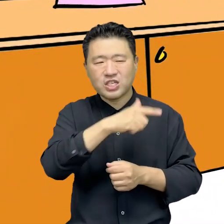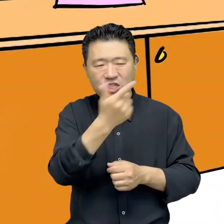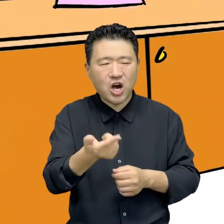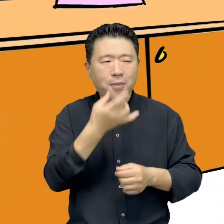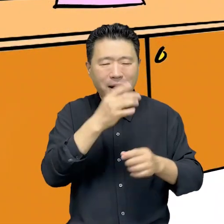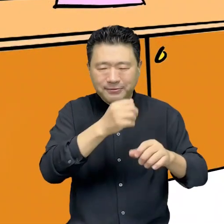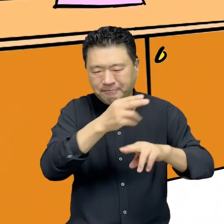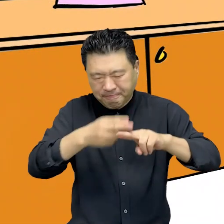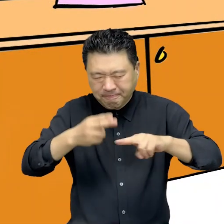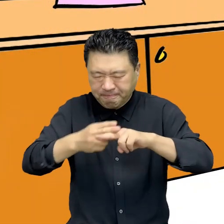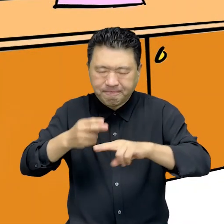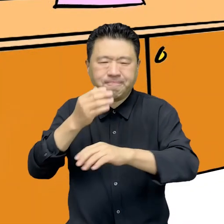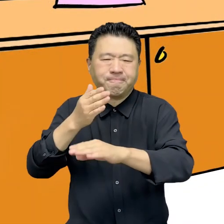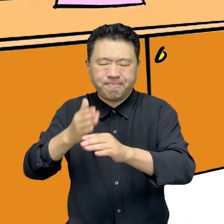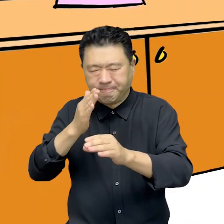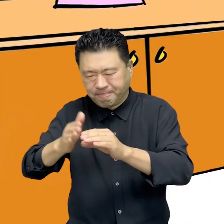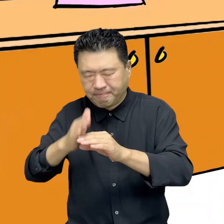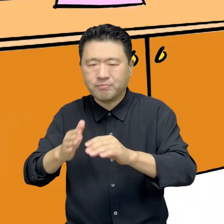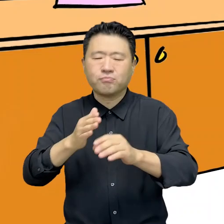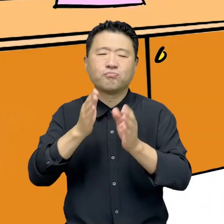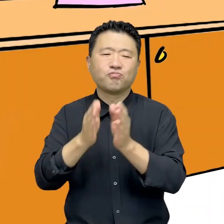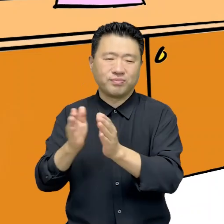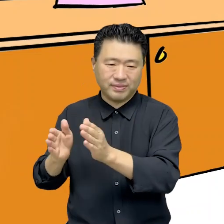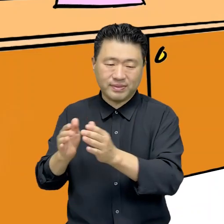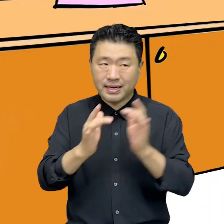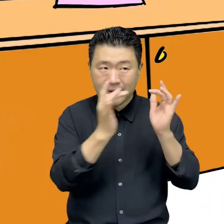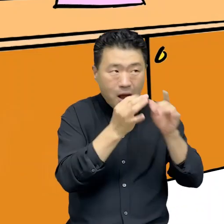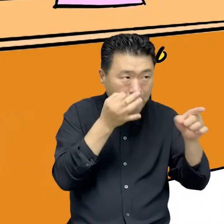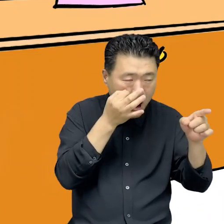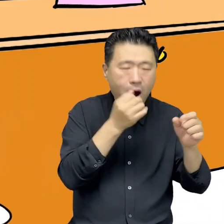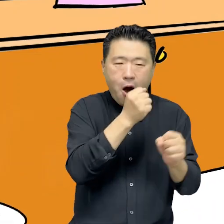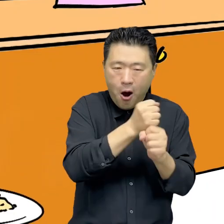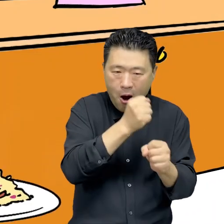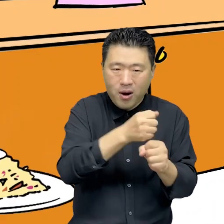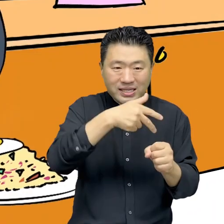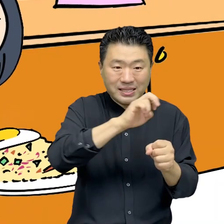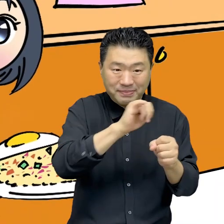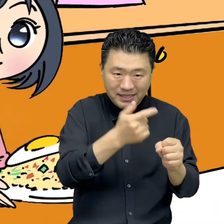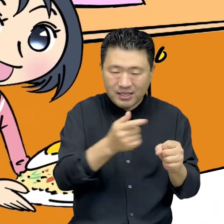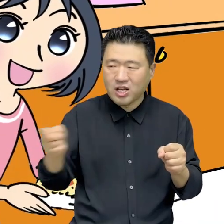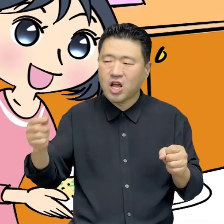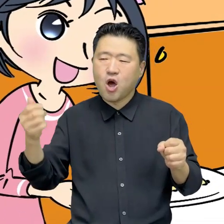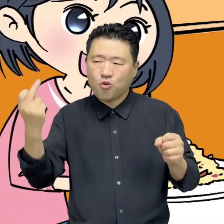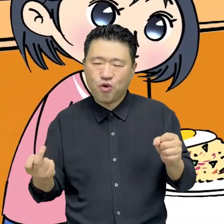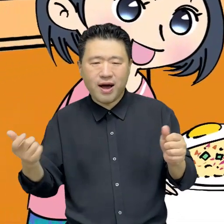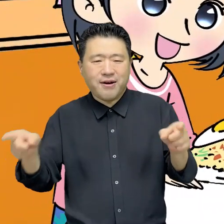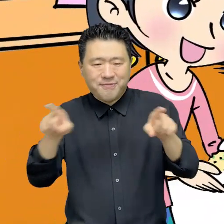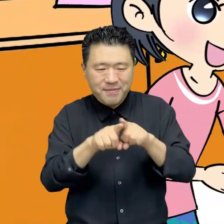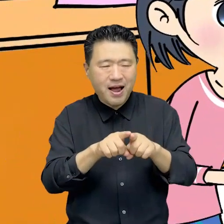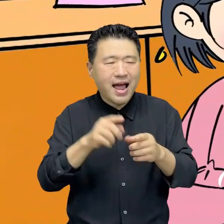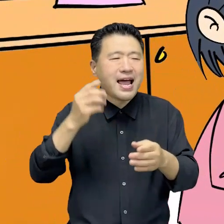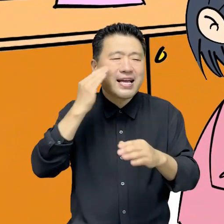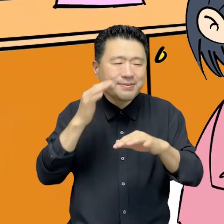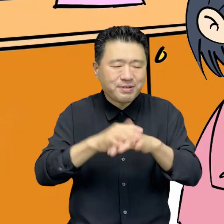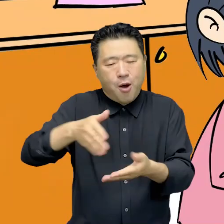준비한다. 인터넷을 보고 지민이 만들고 준기가 거들은 김치볶음밥.